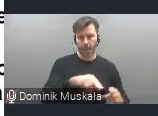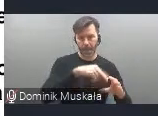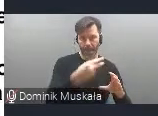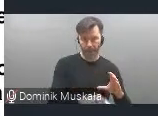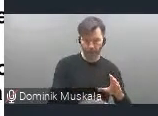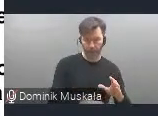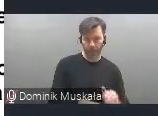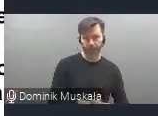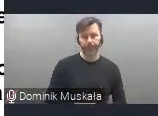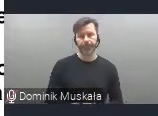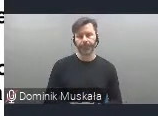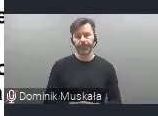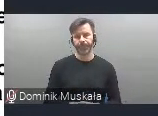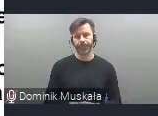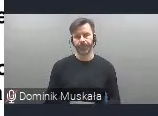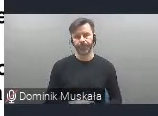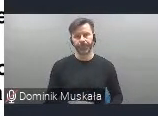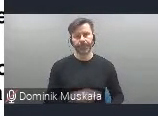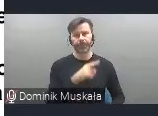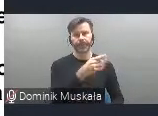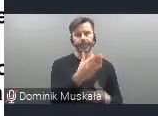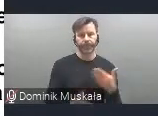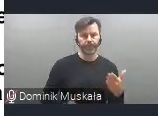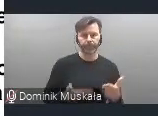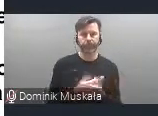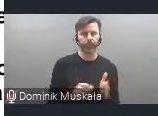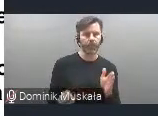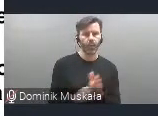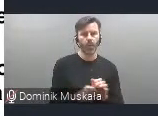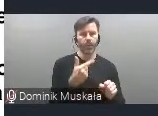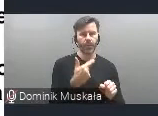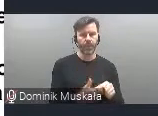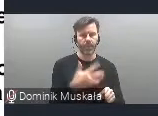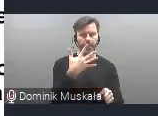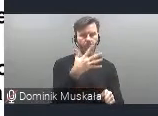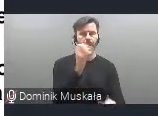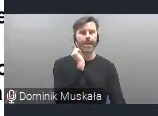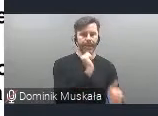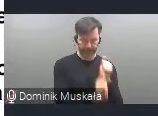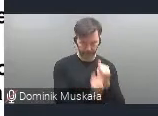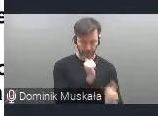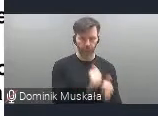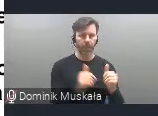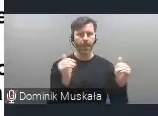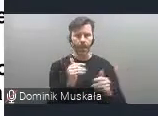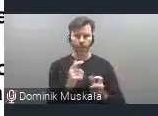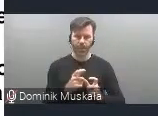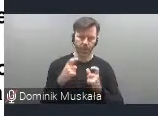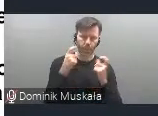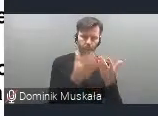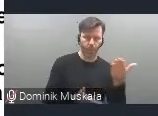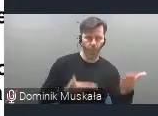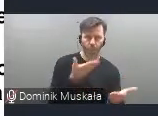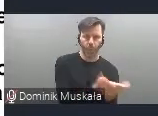każdy, i tutaj jest nabór do 25 stycznia, można zgłaszać swoje wnioski do udziału,